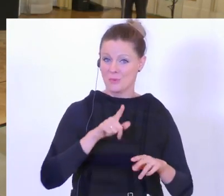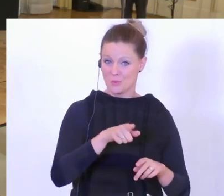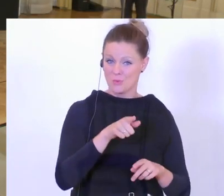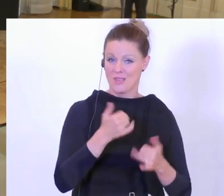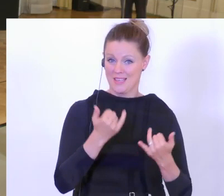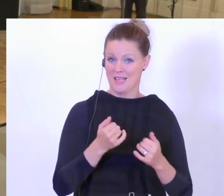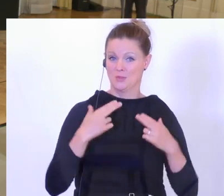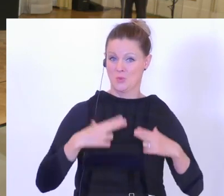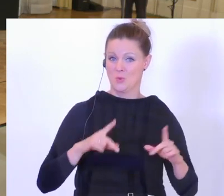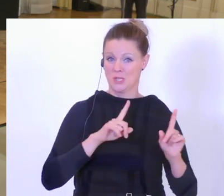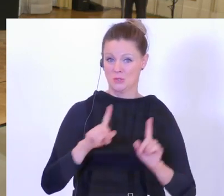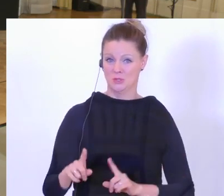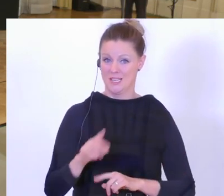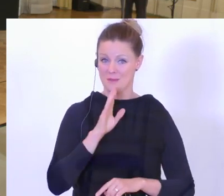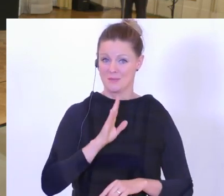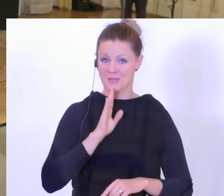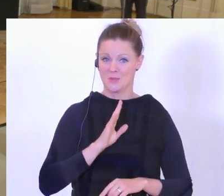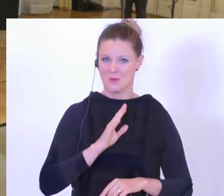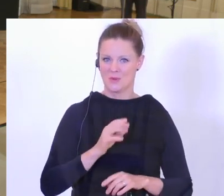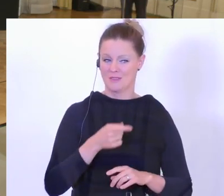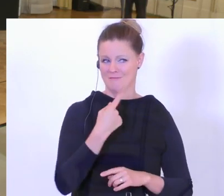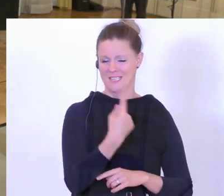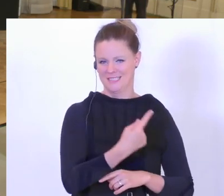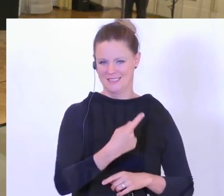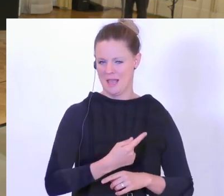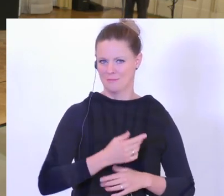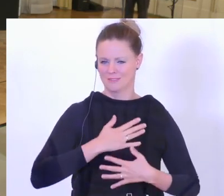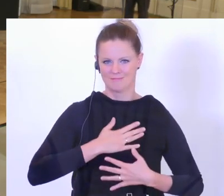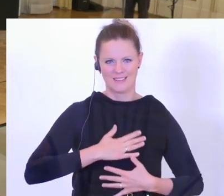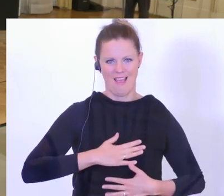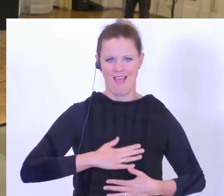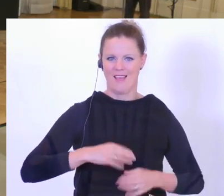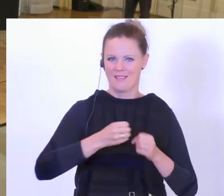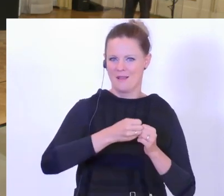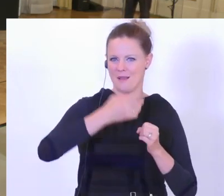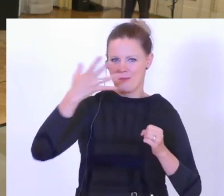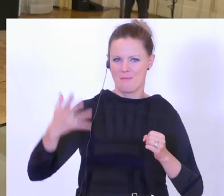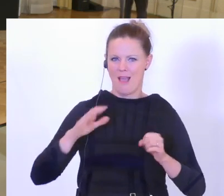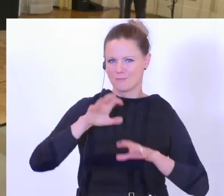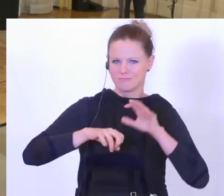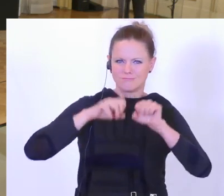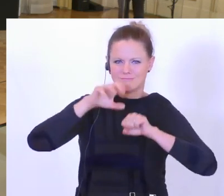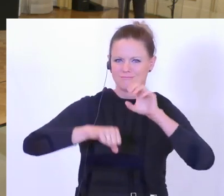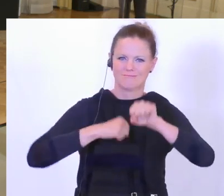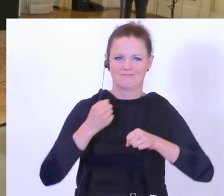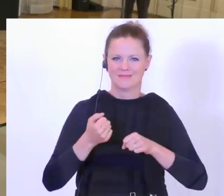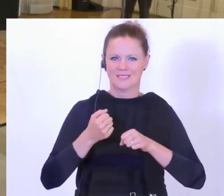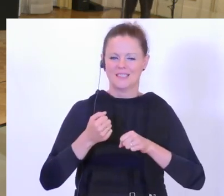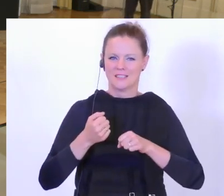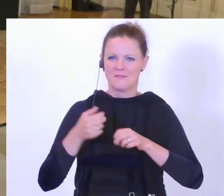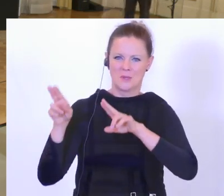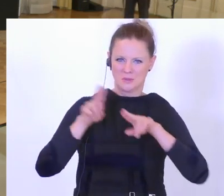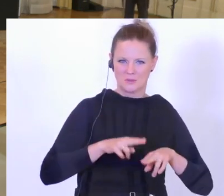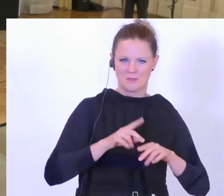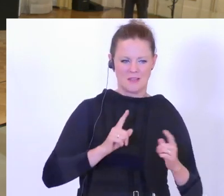bist und mal wieder von den Bergen runterkommst, weil du ein begeisterter Werksteiger und Kletterer bist, dass wir uns dann wieder sehen und reflektieren, wie sich deine